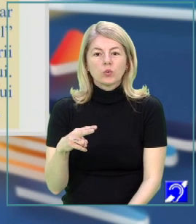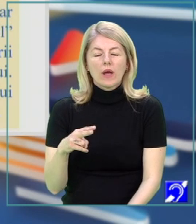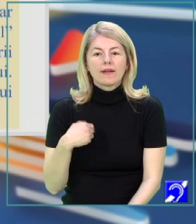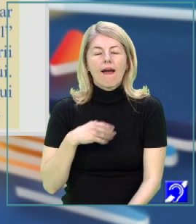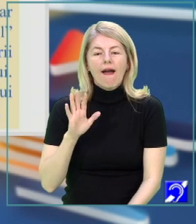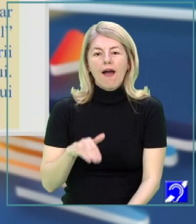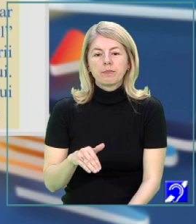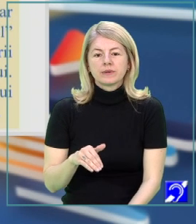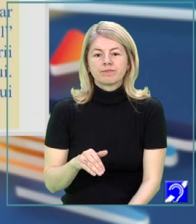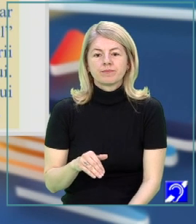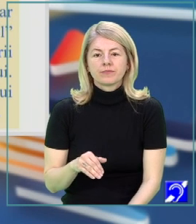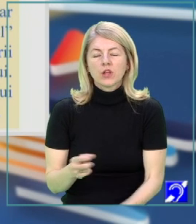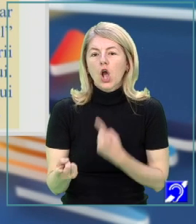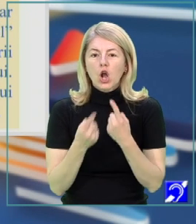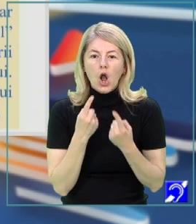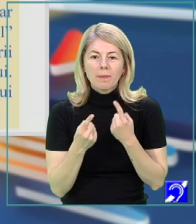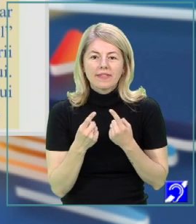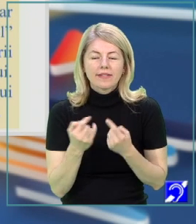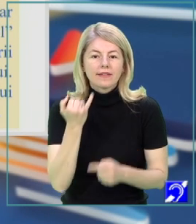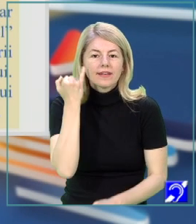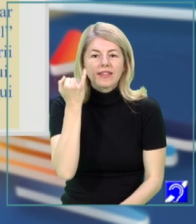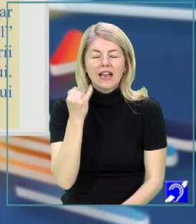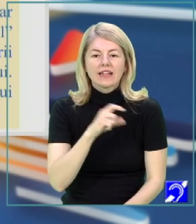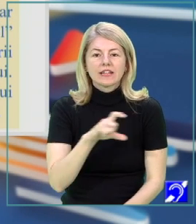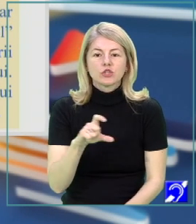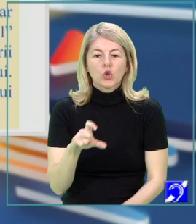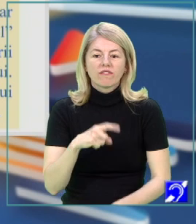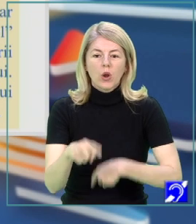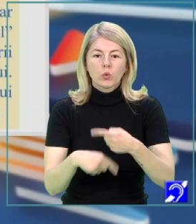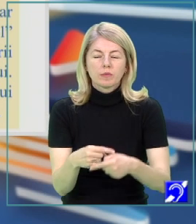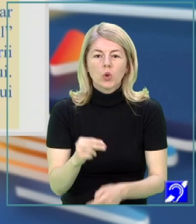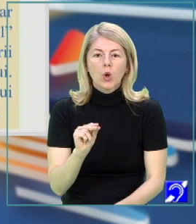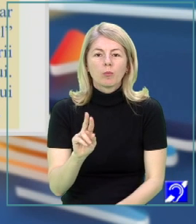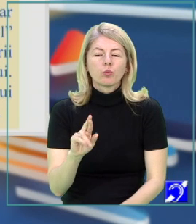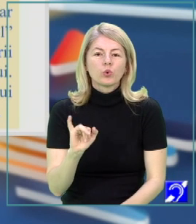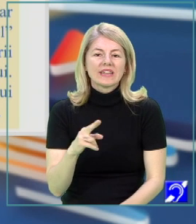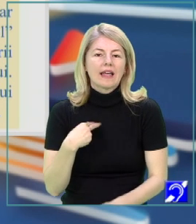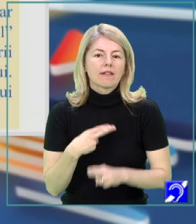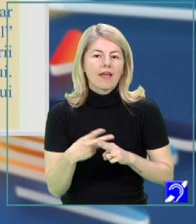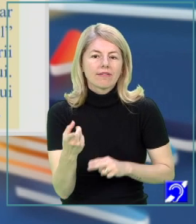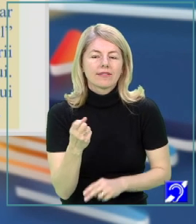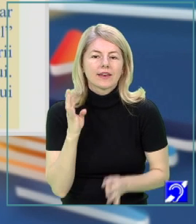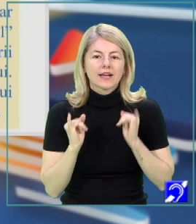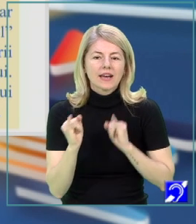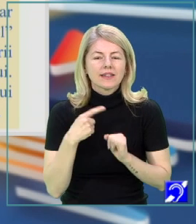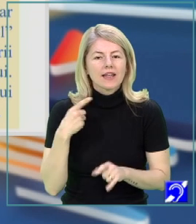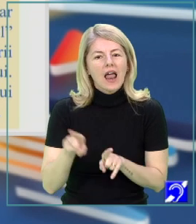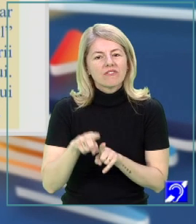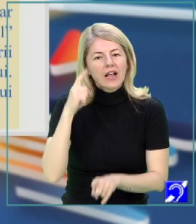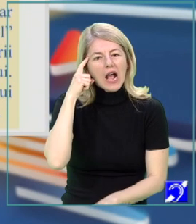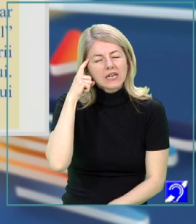am comentat ideile din strofele următoare. Puritatea din grădină se reflectă și în gând.